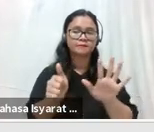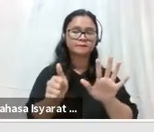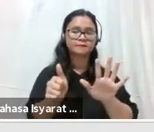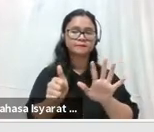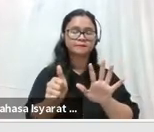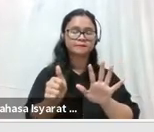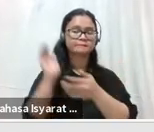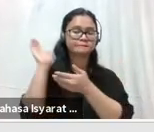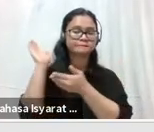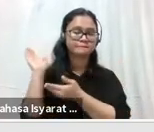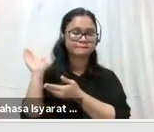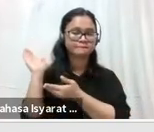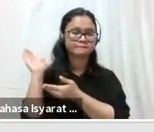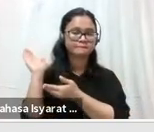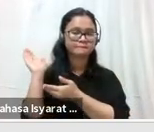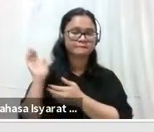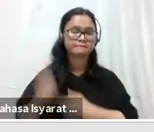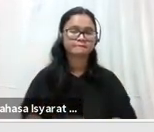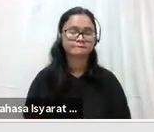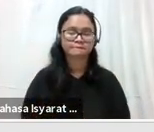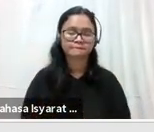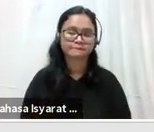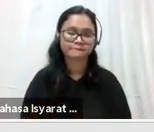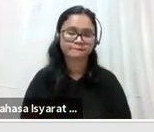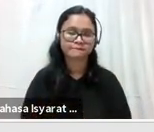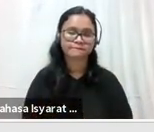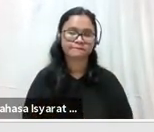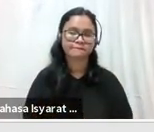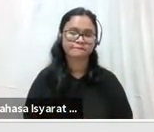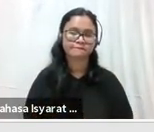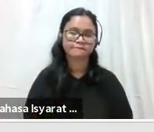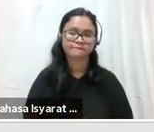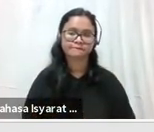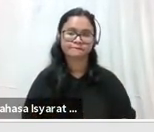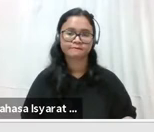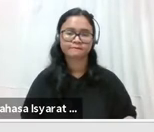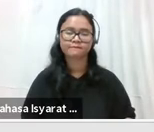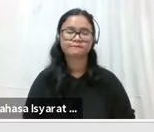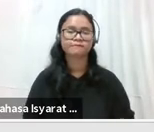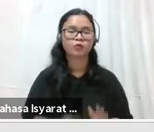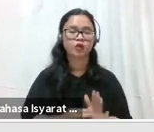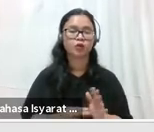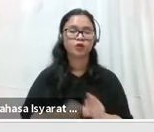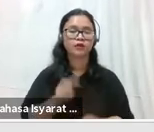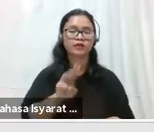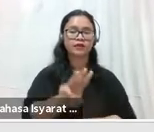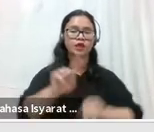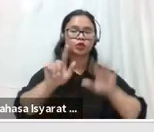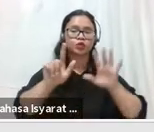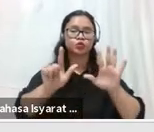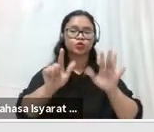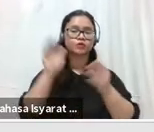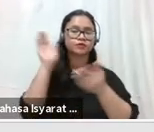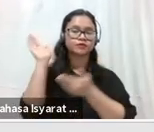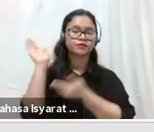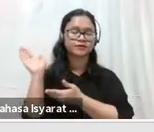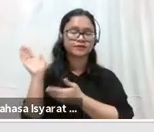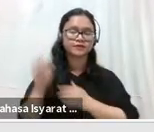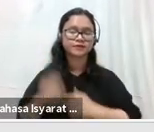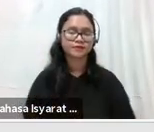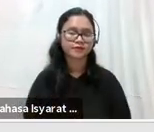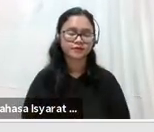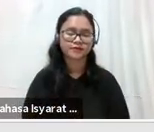36, Fahmi Ariza dalam kurung Individu. 37, Faisah